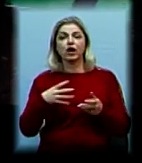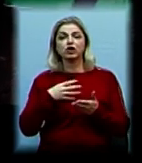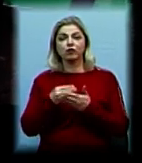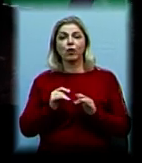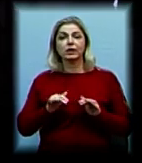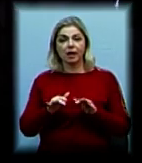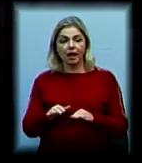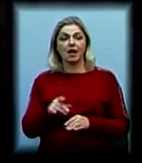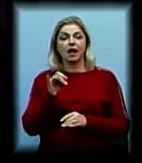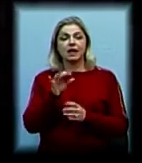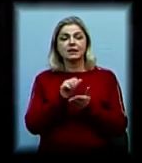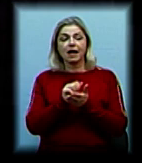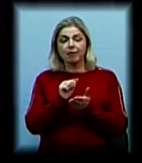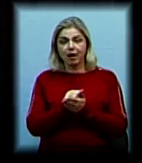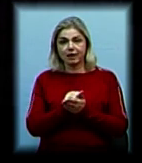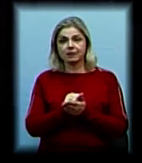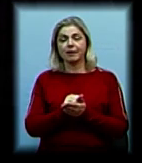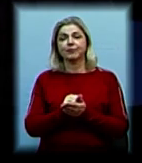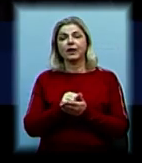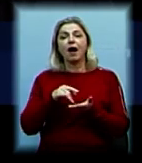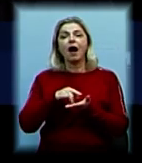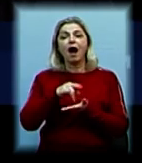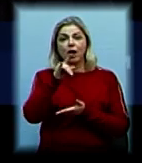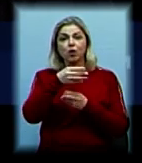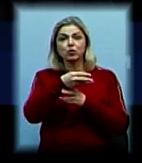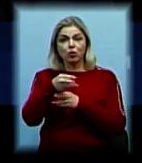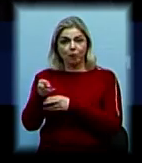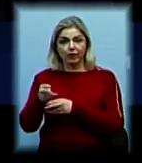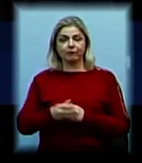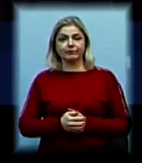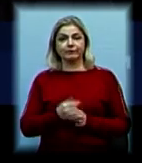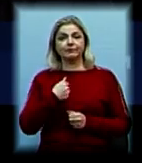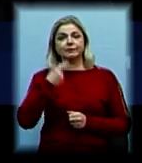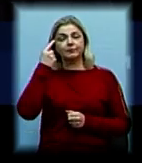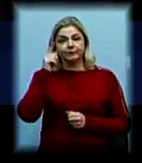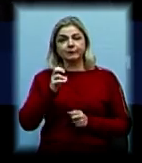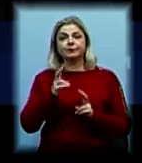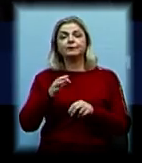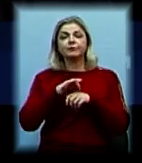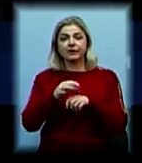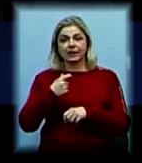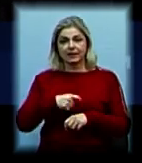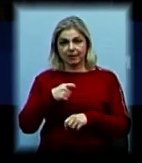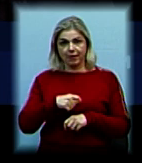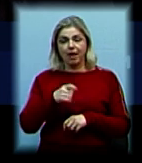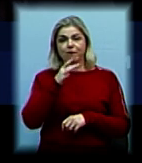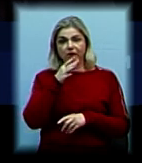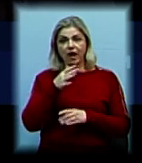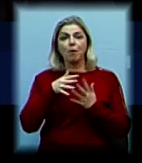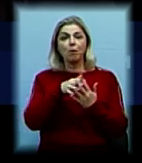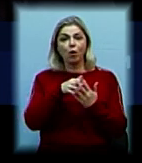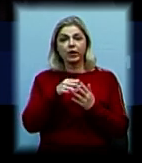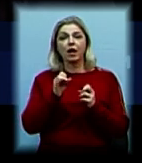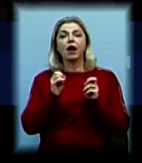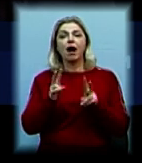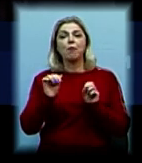аерозйомкою. Я знав, як дрони поводять себе в умовах бою, як її можна користуватися. І